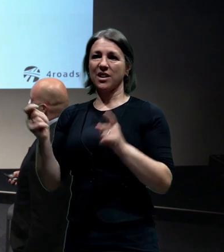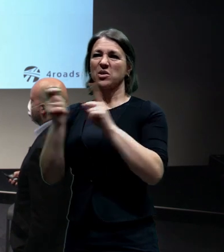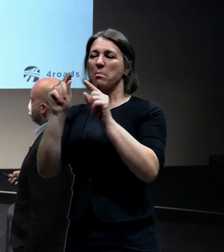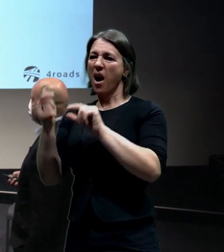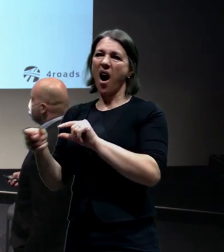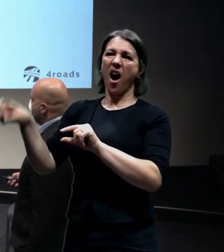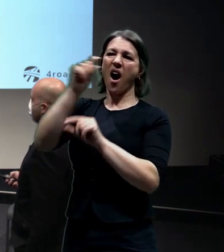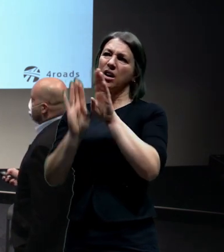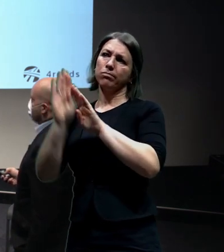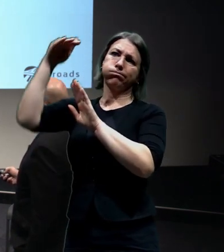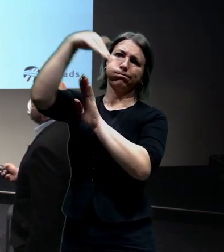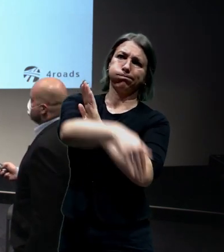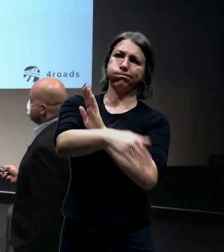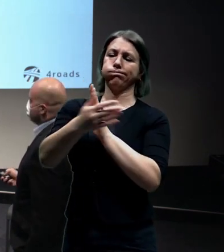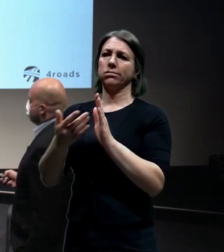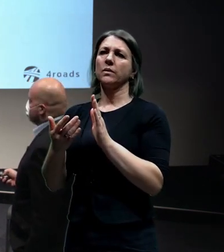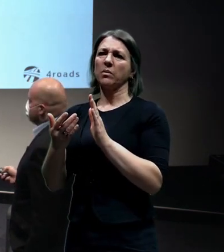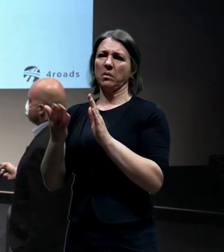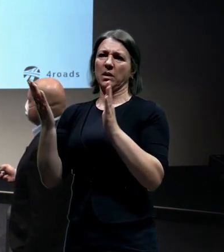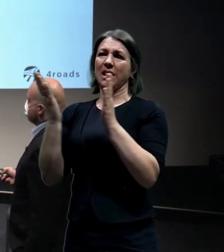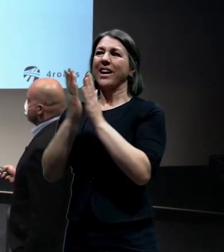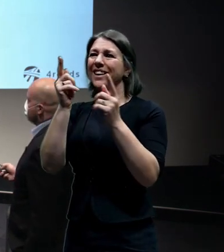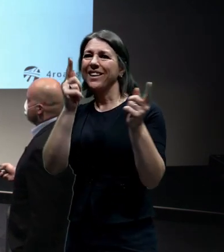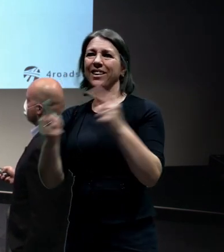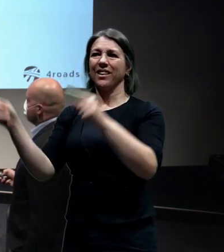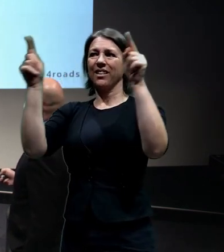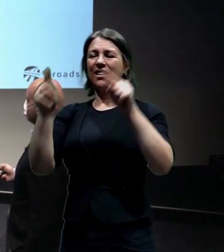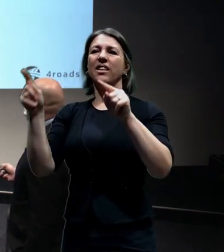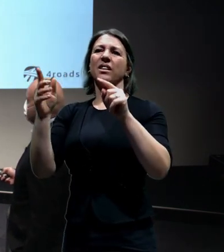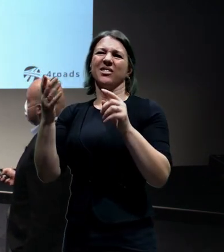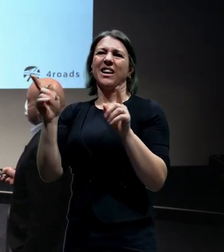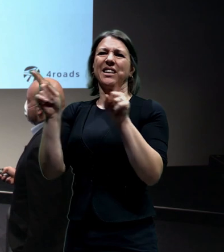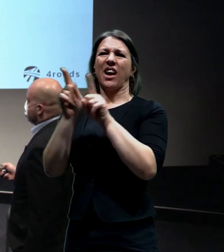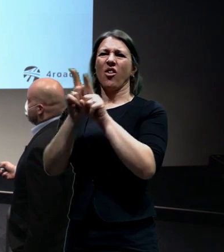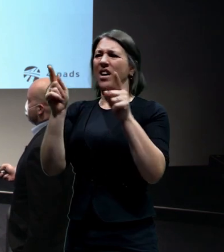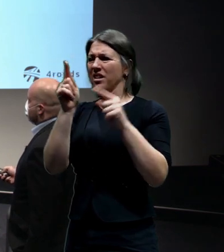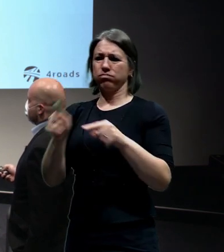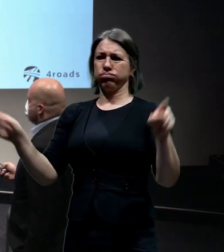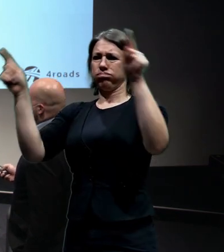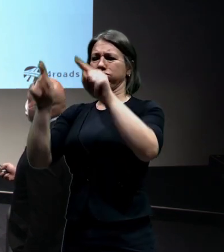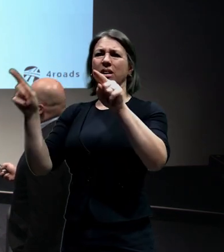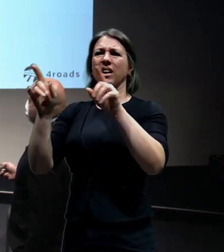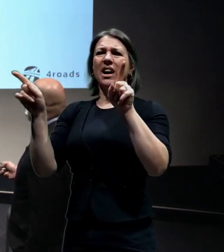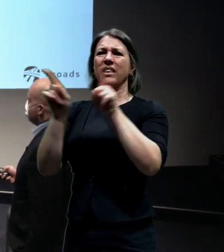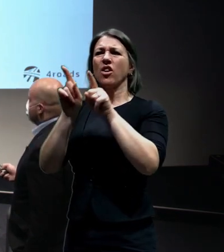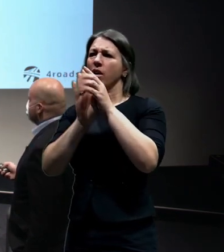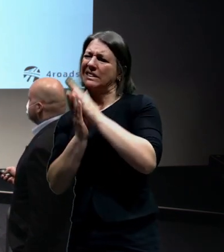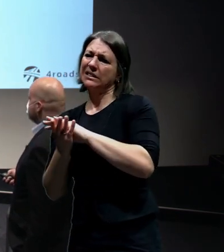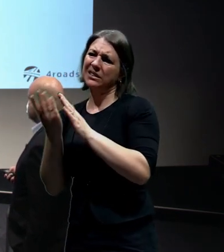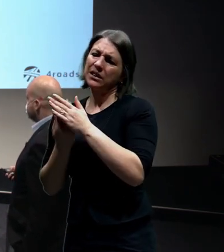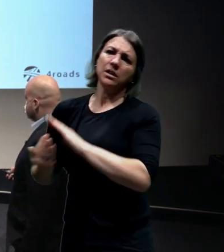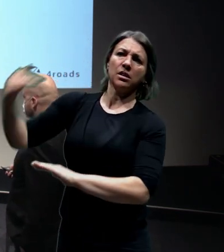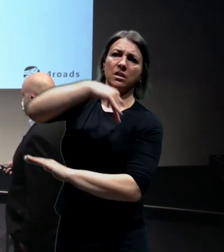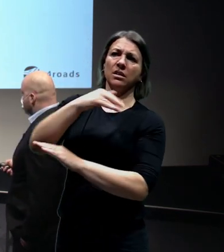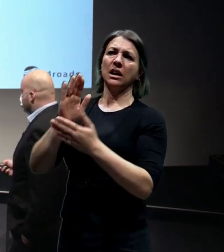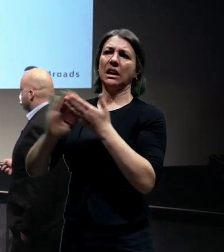na těch rampách. Už vidíte tady, že se tady odehrávají takovéto rampy, vratky nebo jak tomu říct.